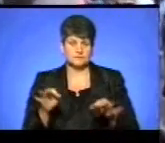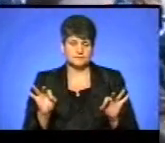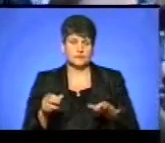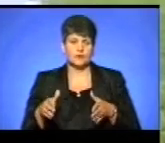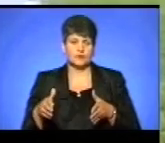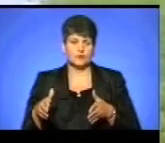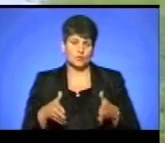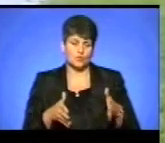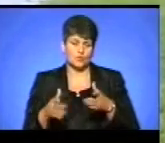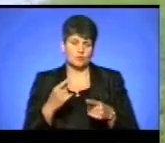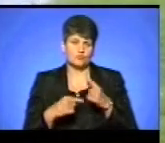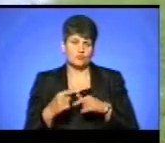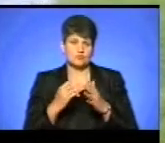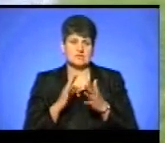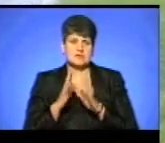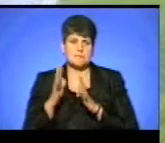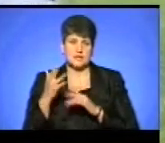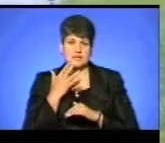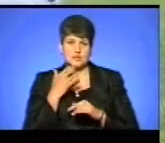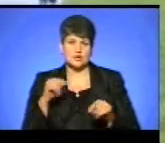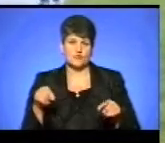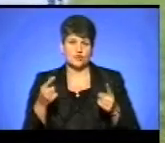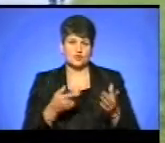повернулися у парк національного відродження.